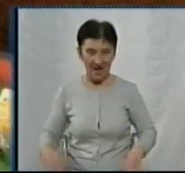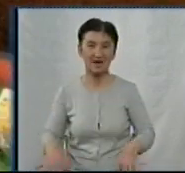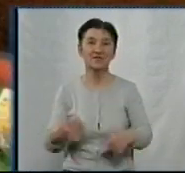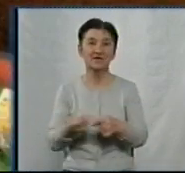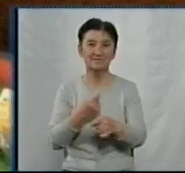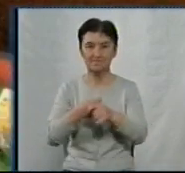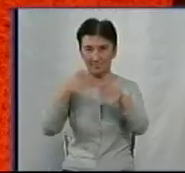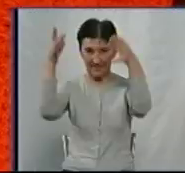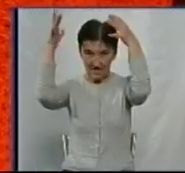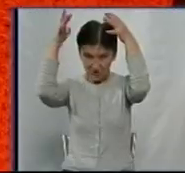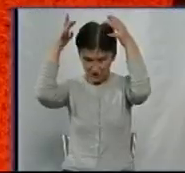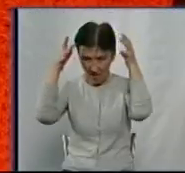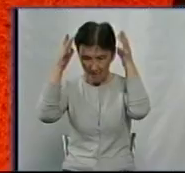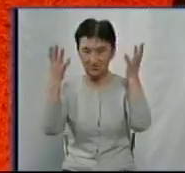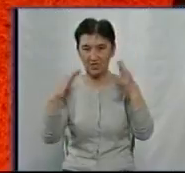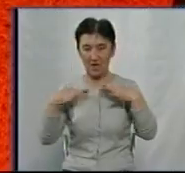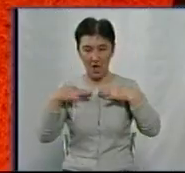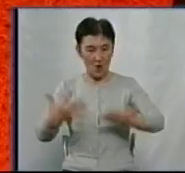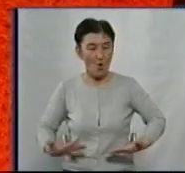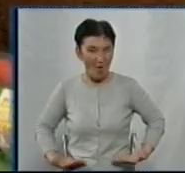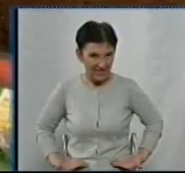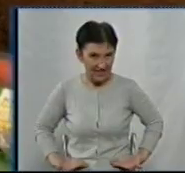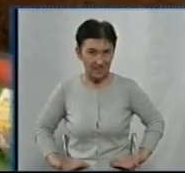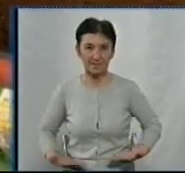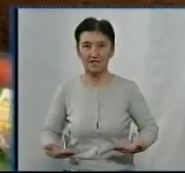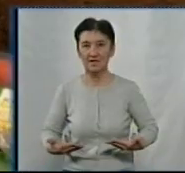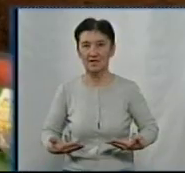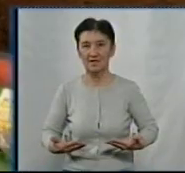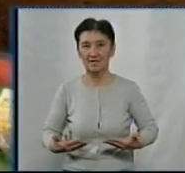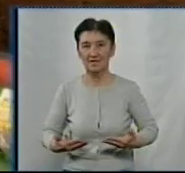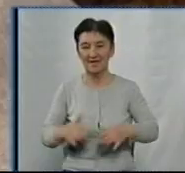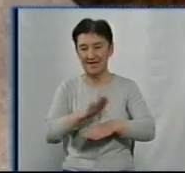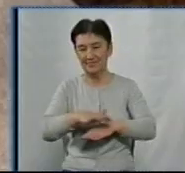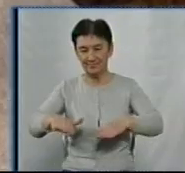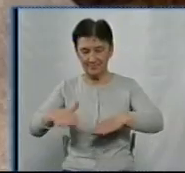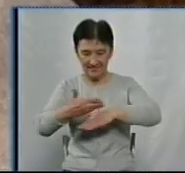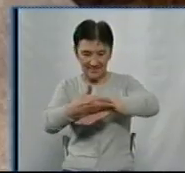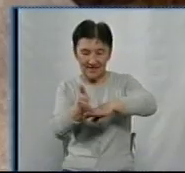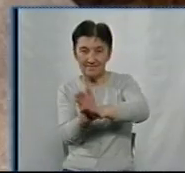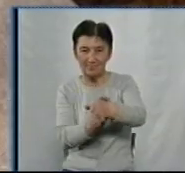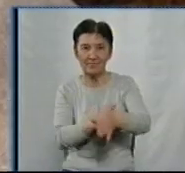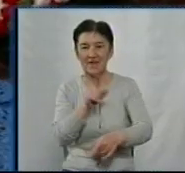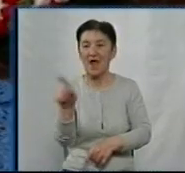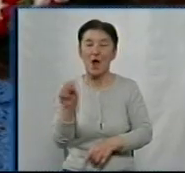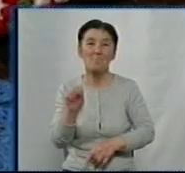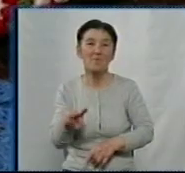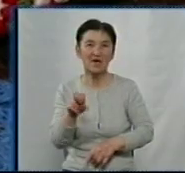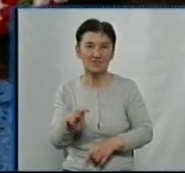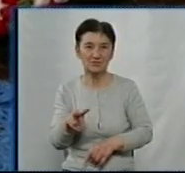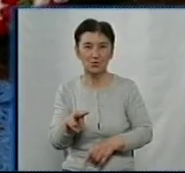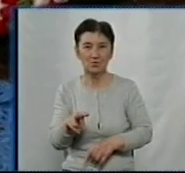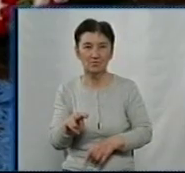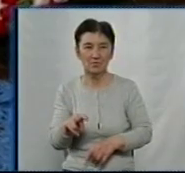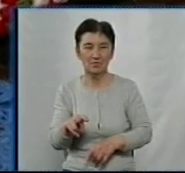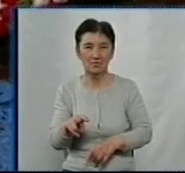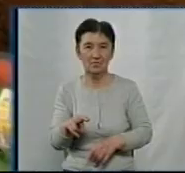шапочки, ковтинки, пінетки в'язала, племінниці в'язала, ковдручку